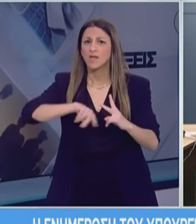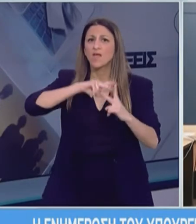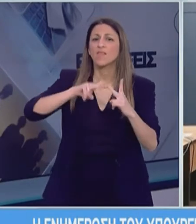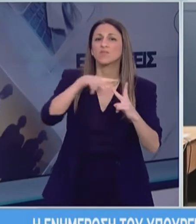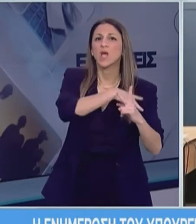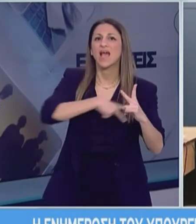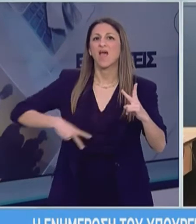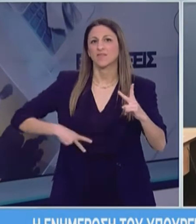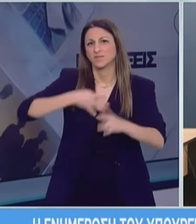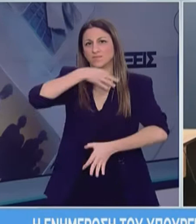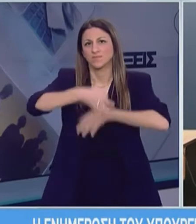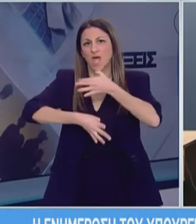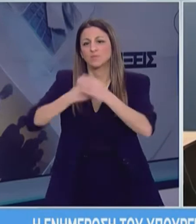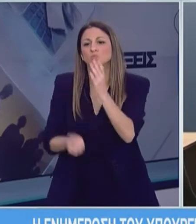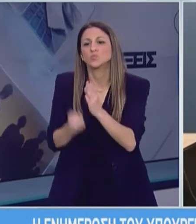ο οποίος έχει και το λόγο.